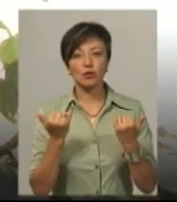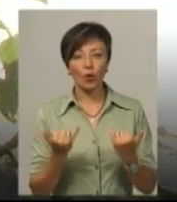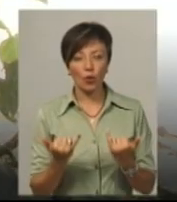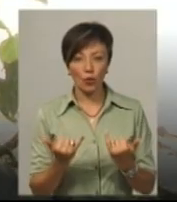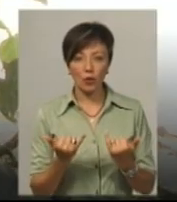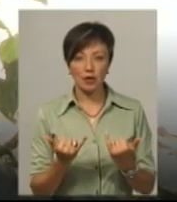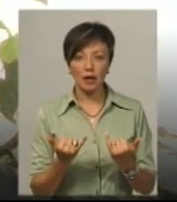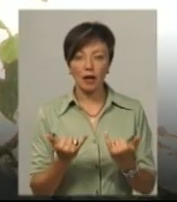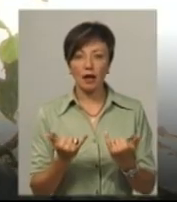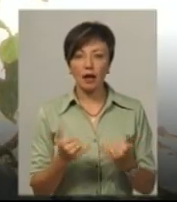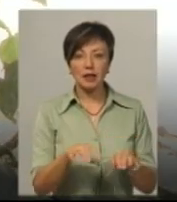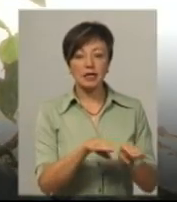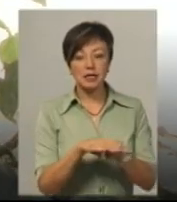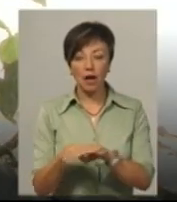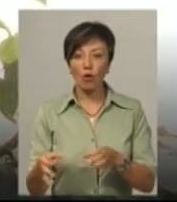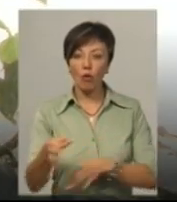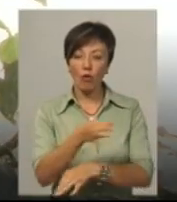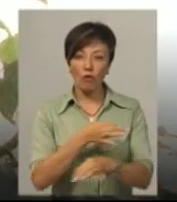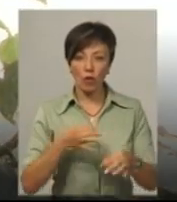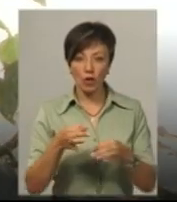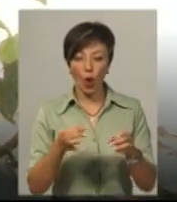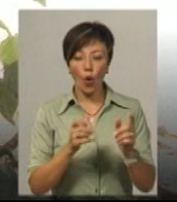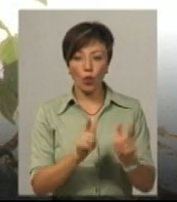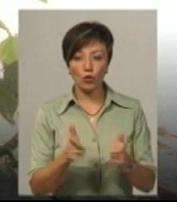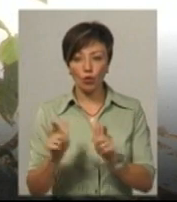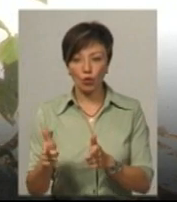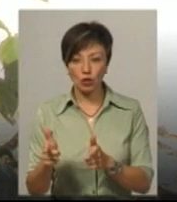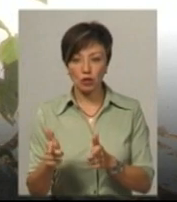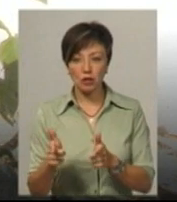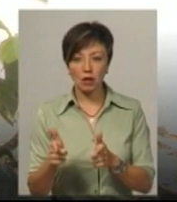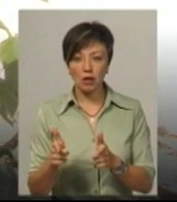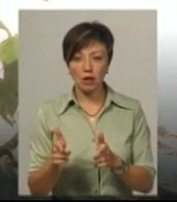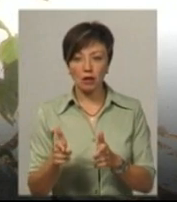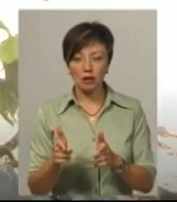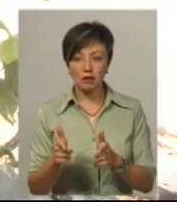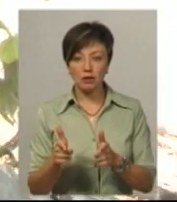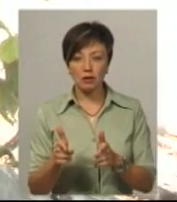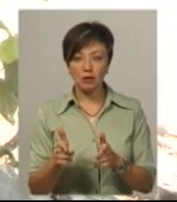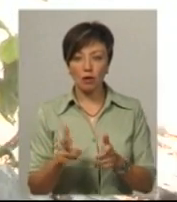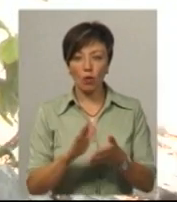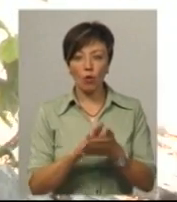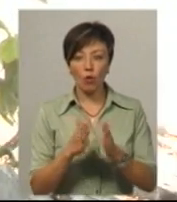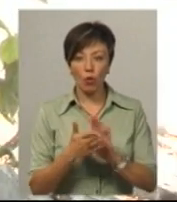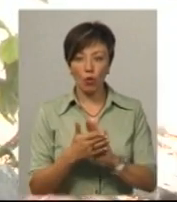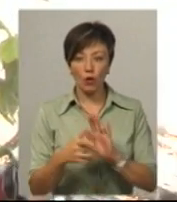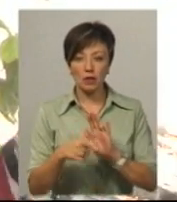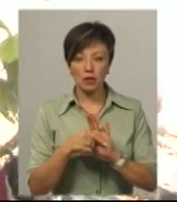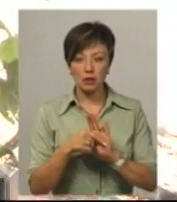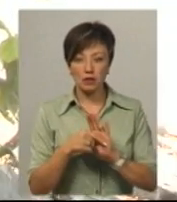на стадії обговорення і на стадії узгодження проходить угода з